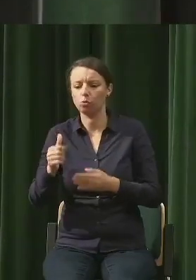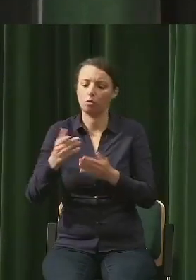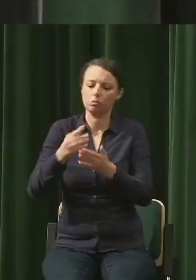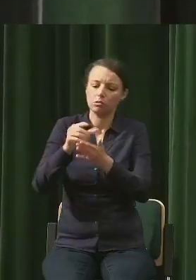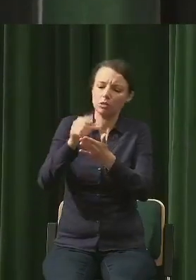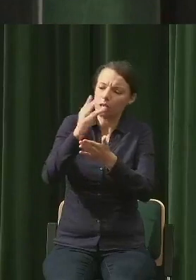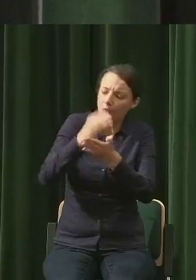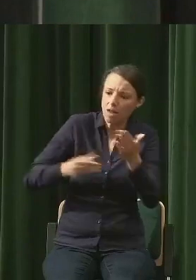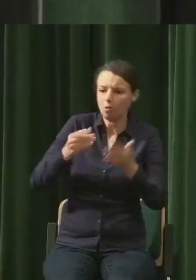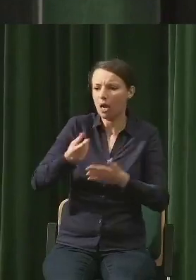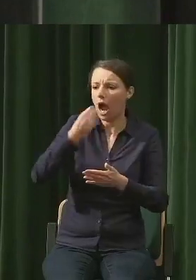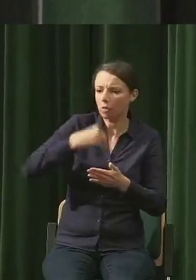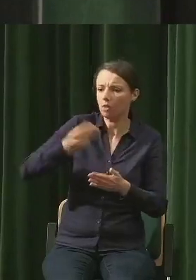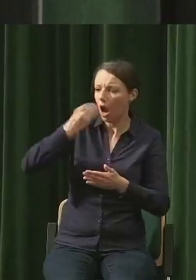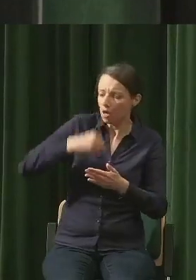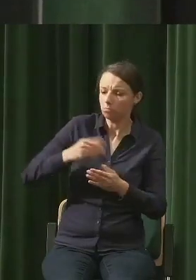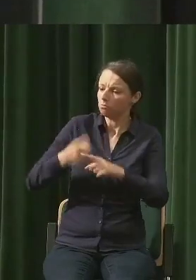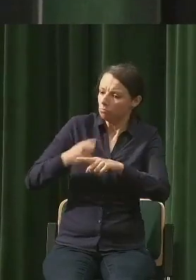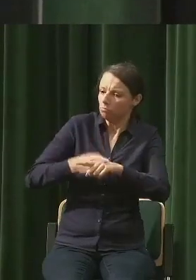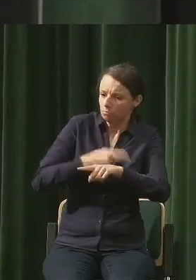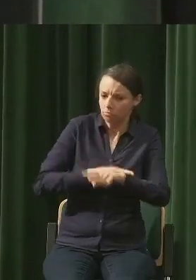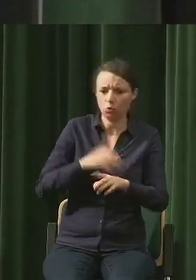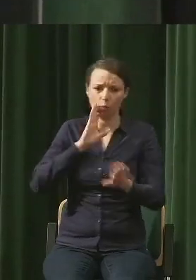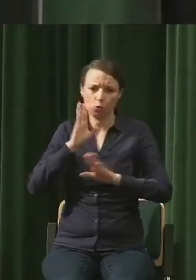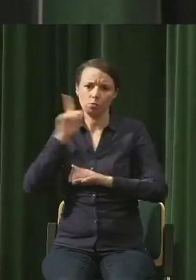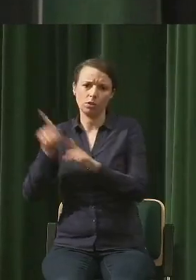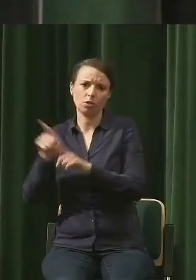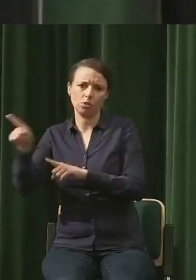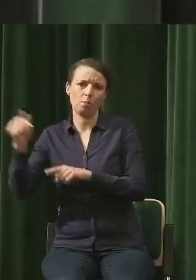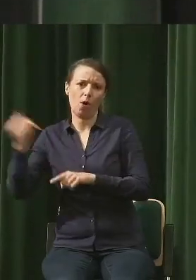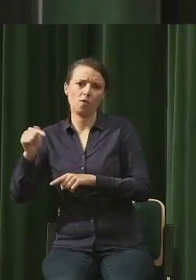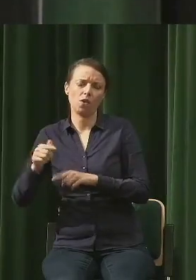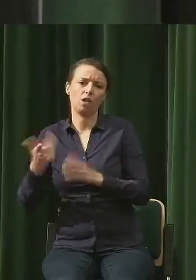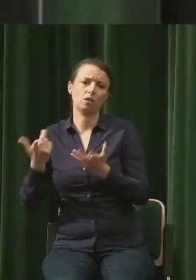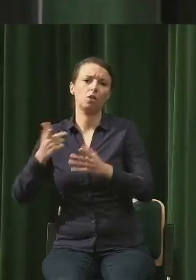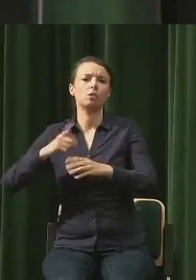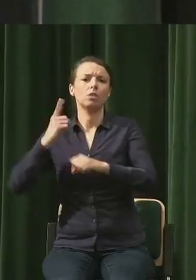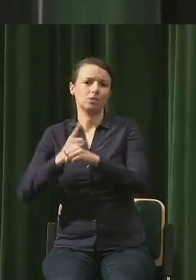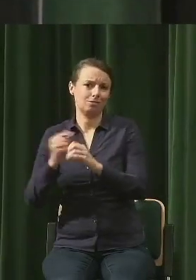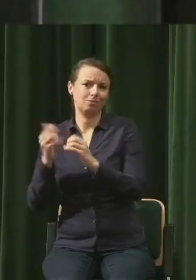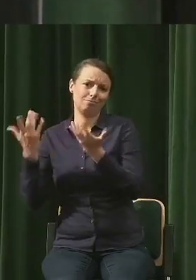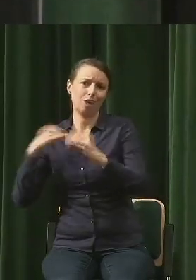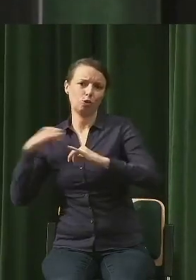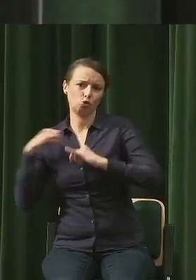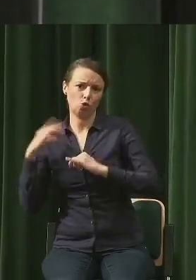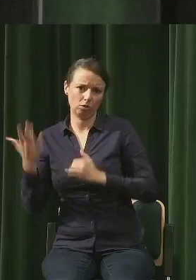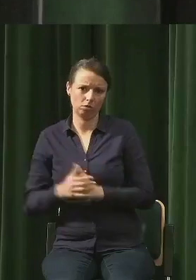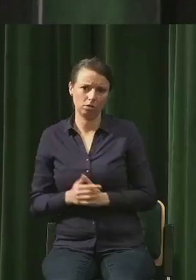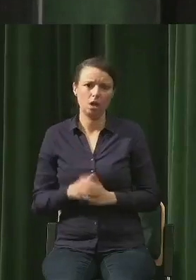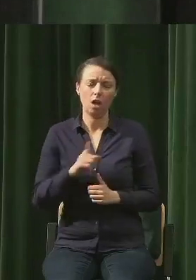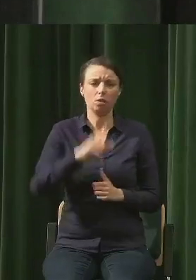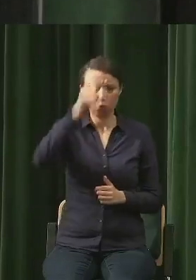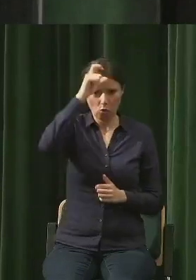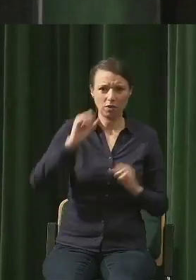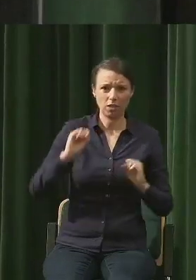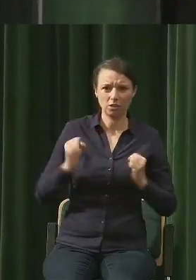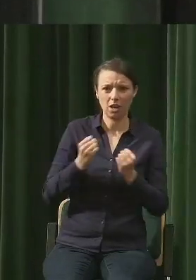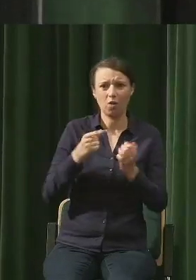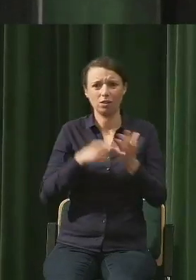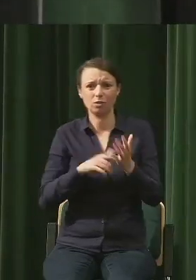odrzucimy założenie o tym, że człowiek działa w sposób racjonalny, tylko oczywiście my mamy problem z opisem